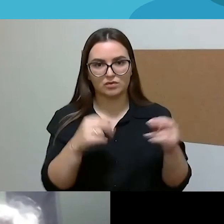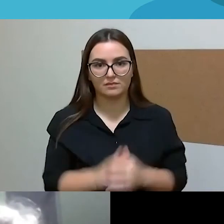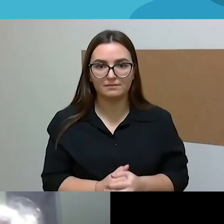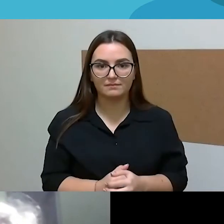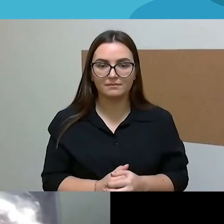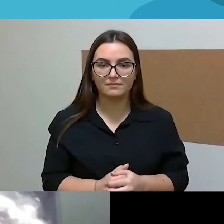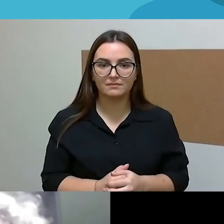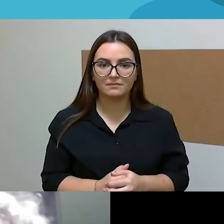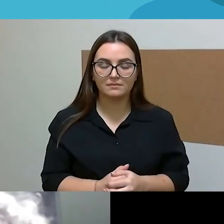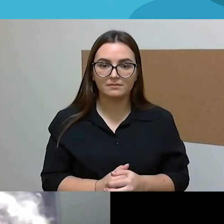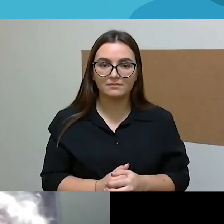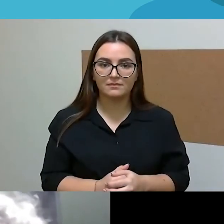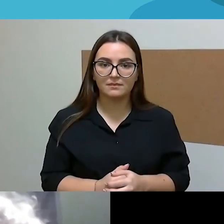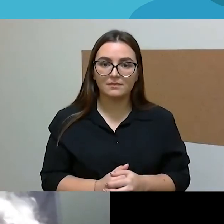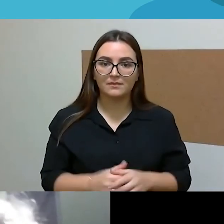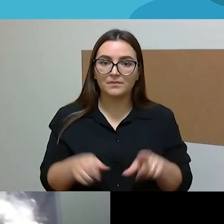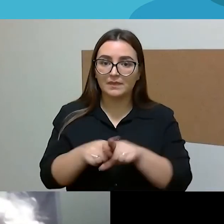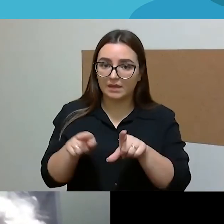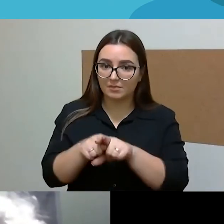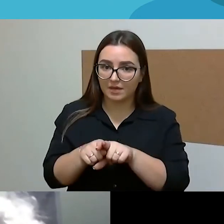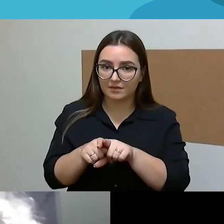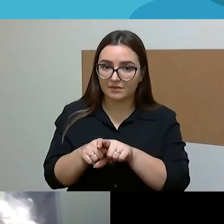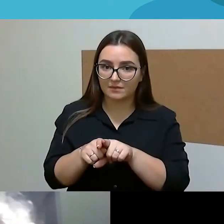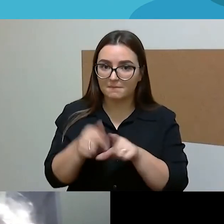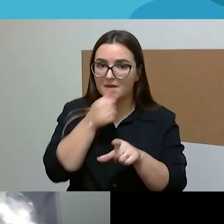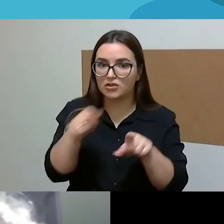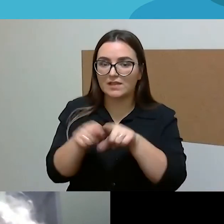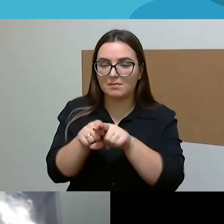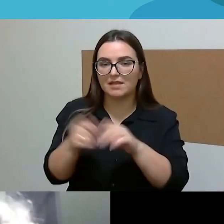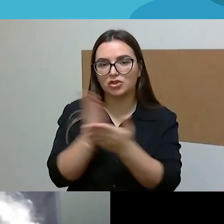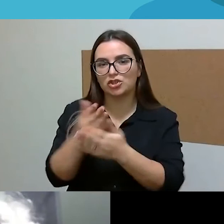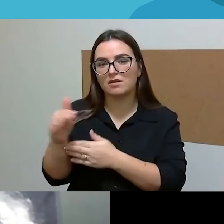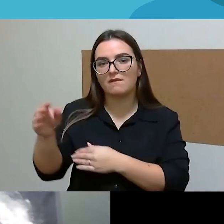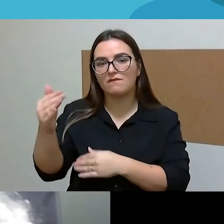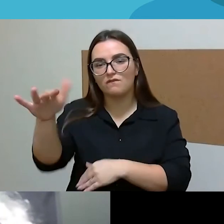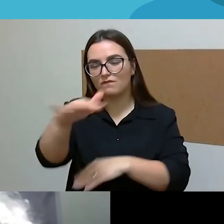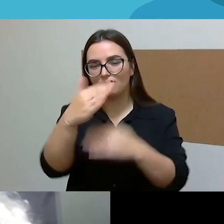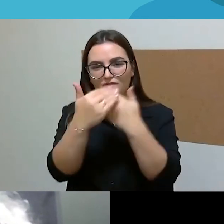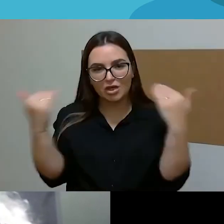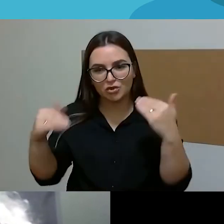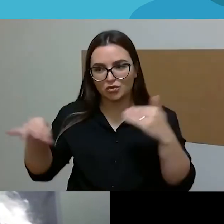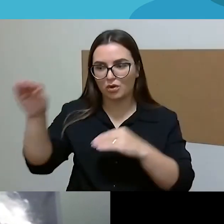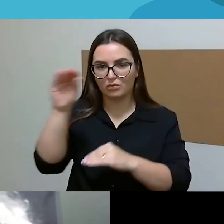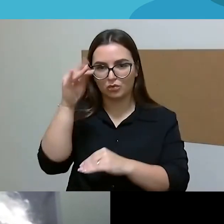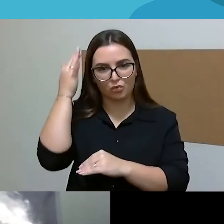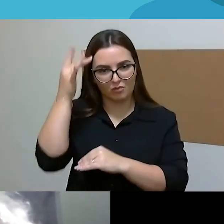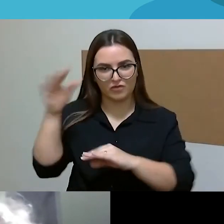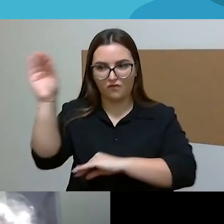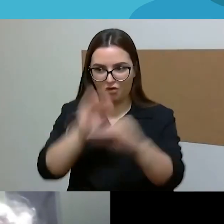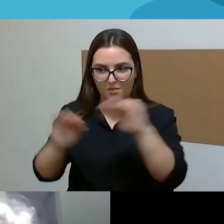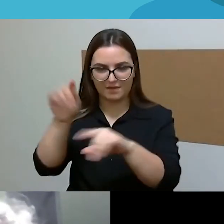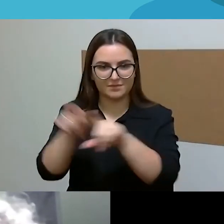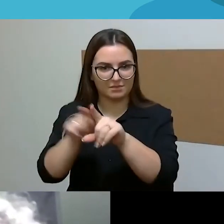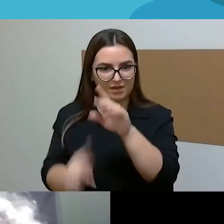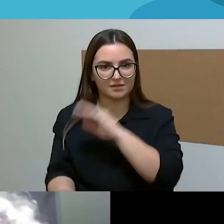vietoj irgi atsiranda tam tikras toks suputį viešosios nuomonės formavimas, nes visi tie pavyzdžiai, kuriuos